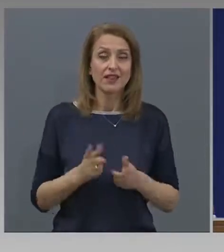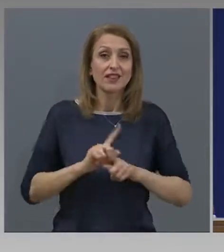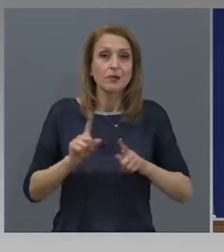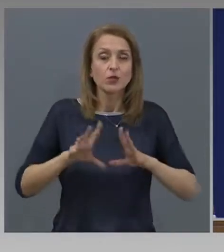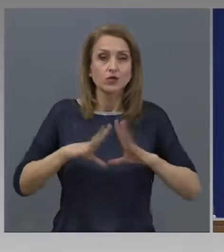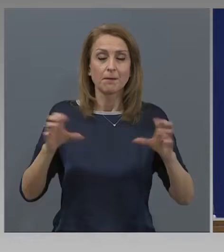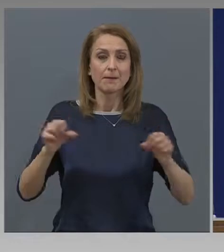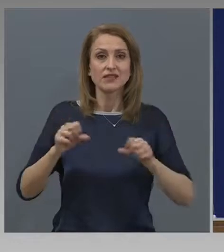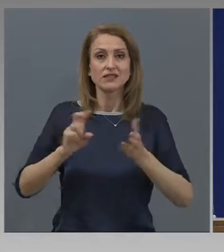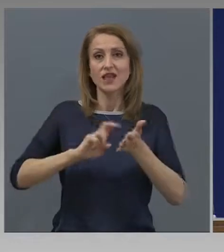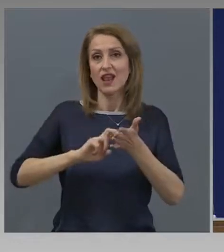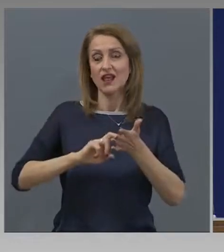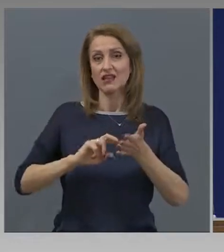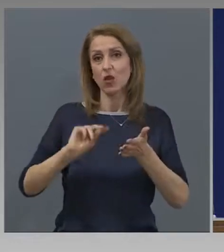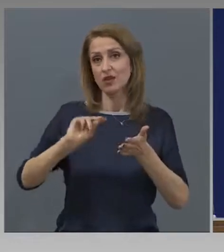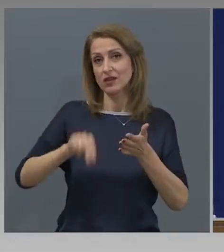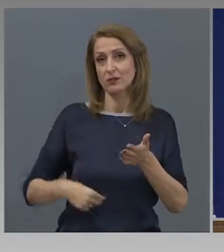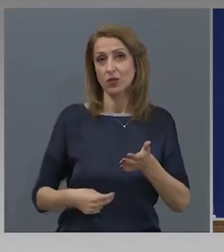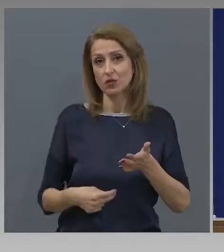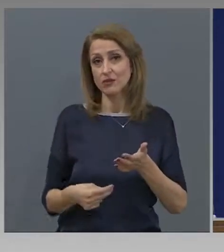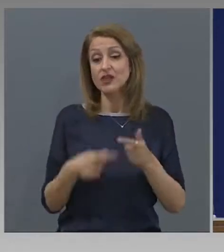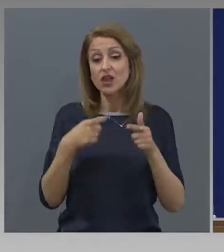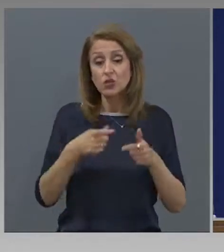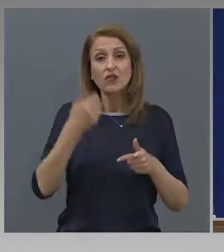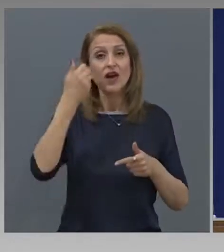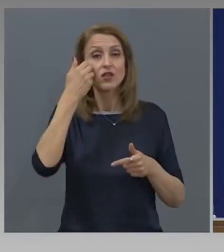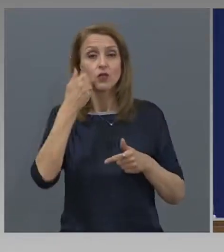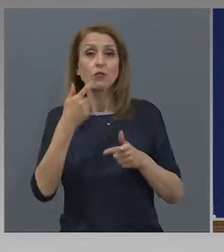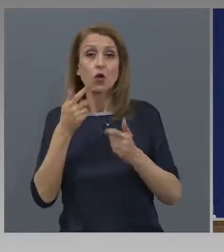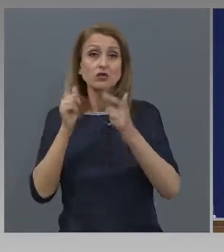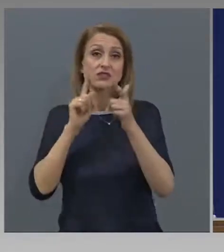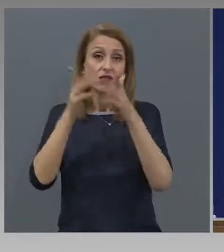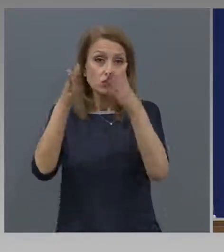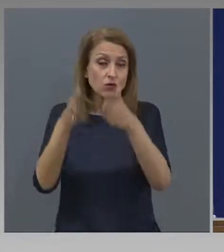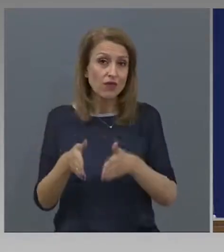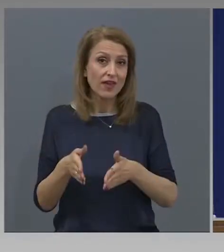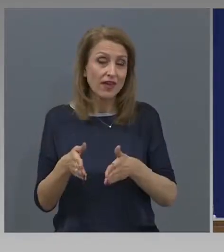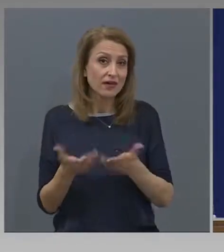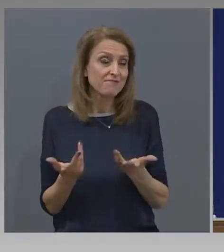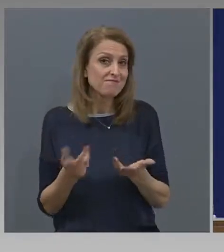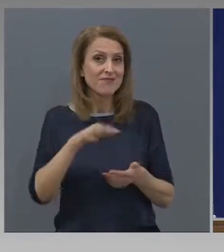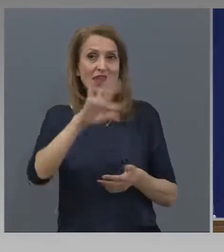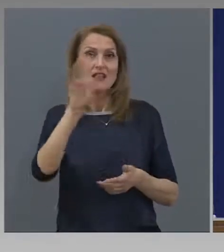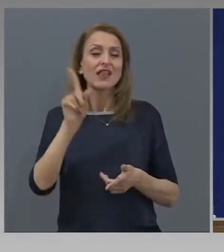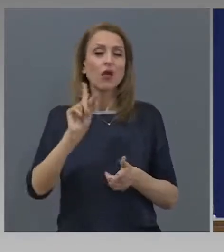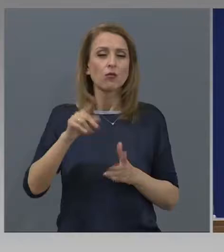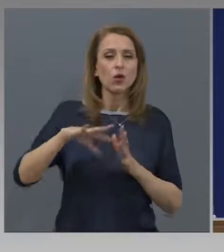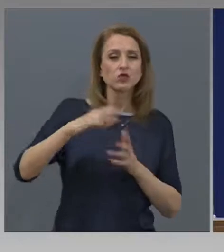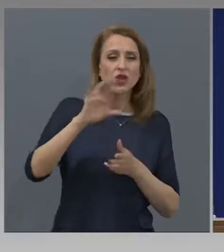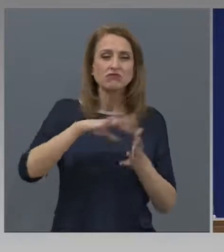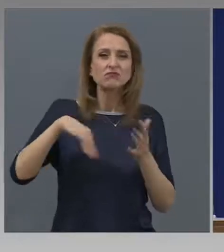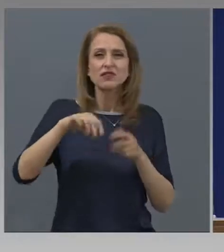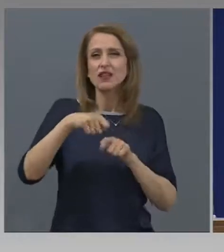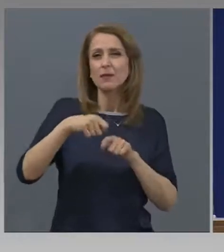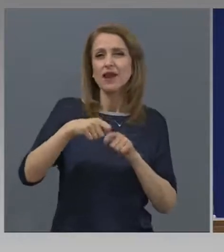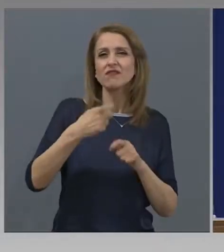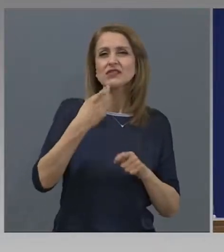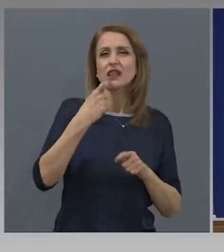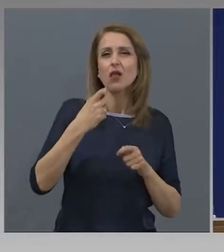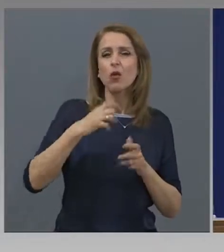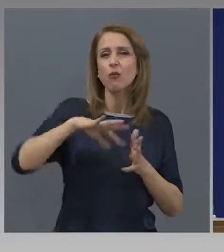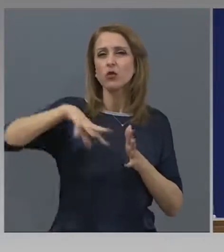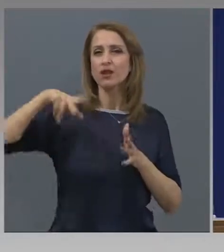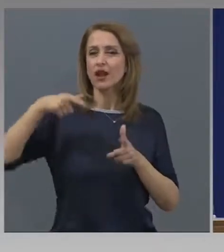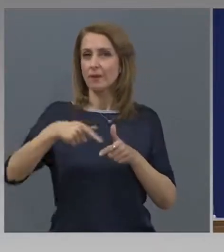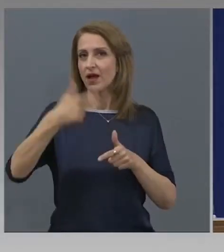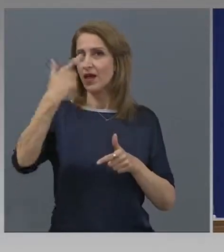Това е в интерес на самото лице, разбира се, защото всеки би могъл да злоупотреби с лични данни, но пак казвам, първо електронен подпис